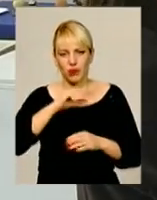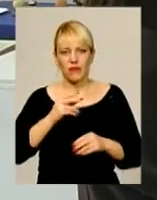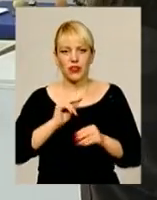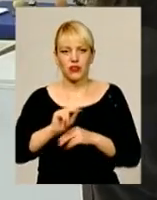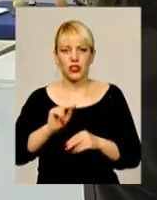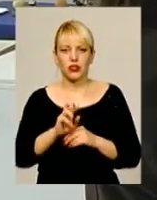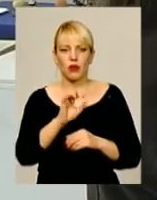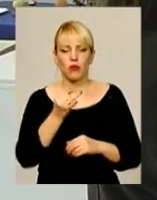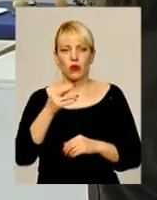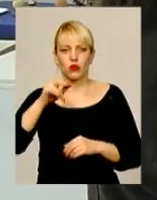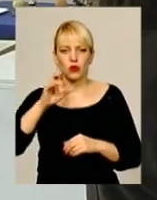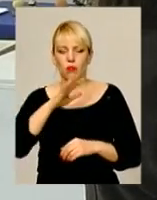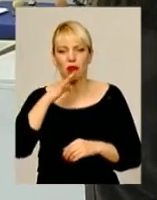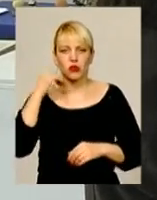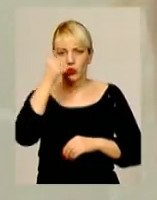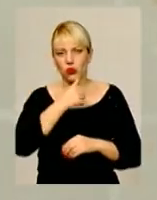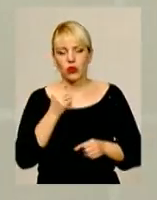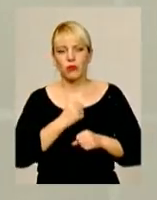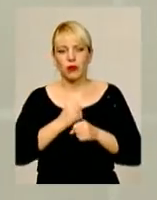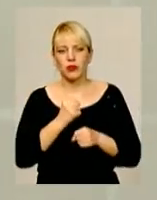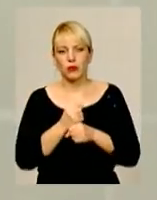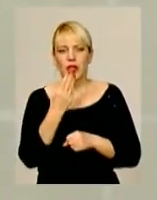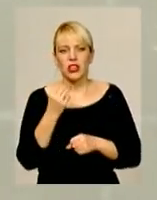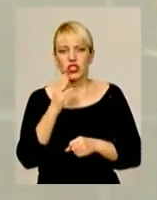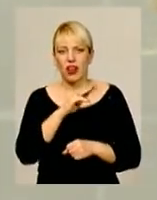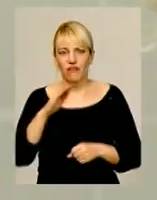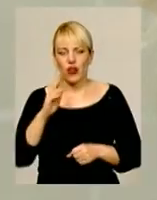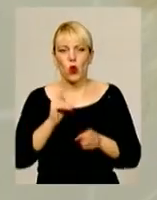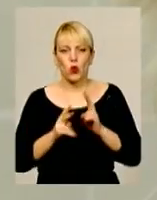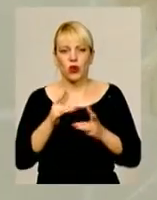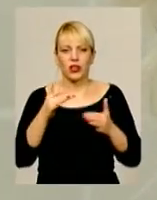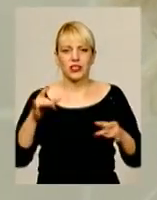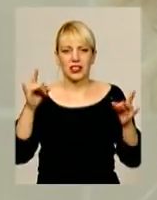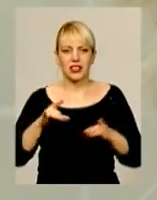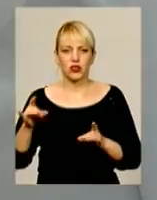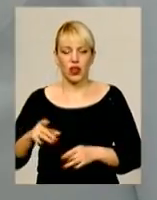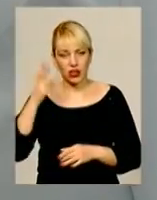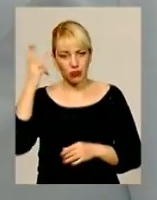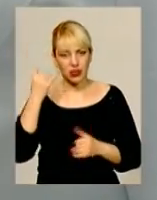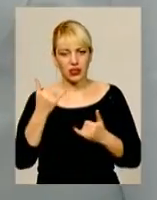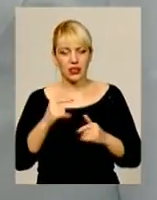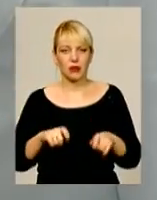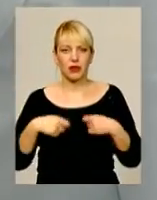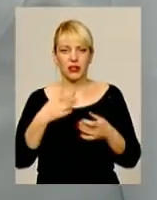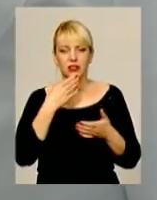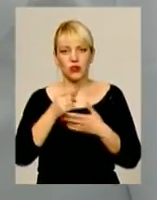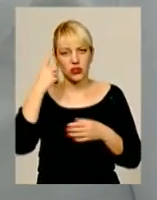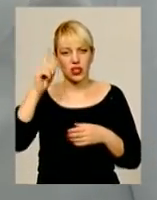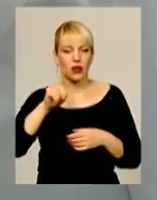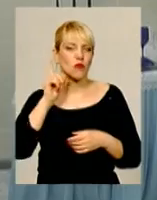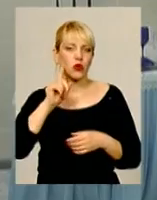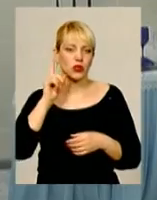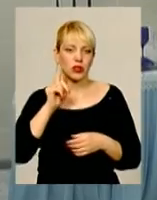Бойчук. Розповідає, багато років пропрацювала шеф-кухарем в різних ресторанах Хмельницького. Тепер передає свої знання молодому